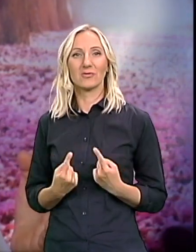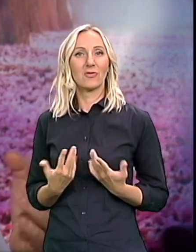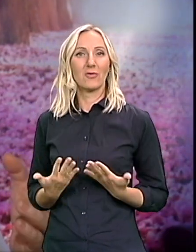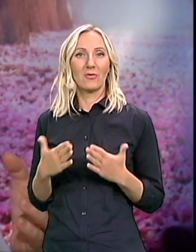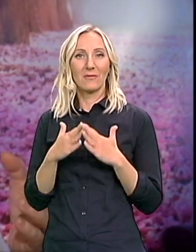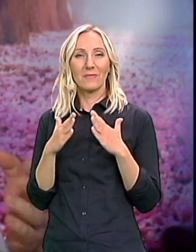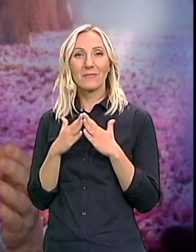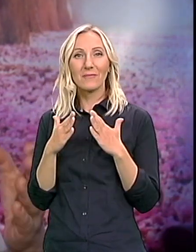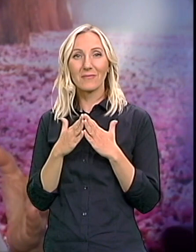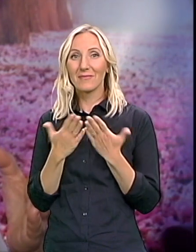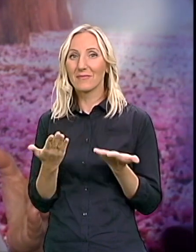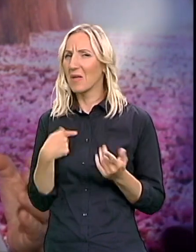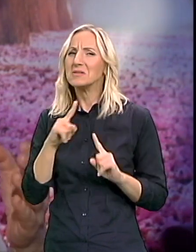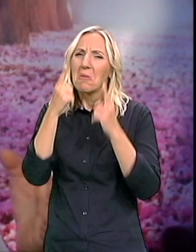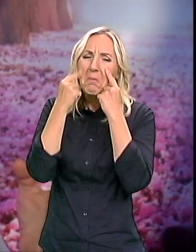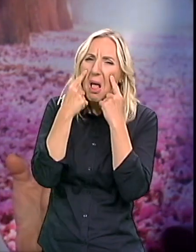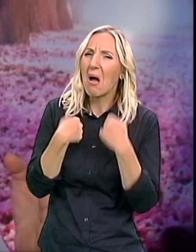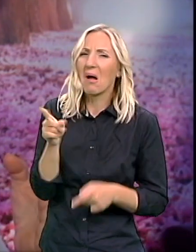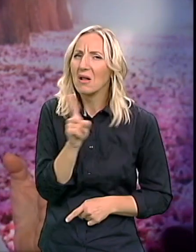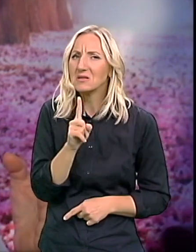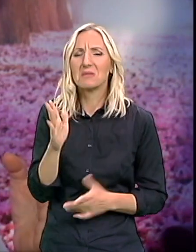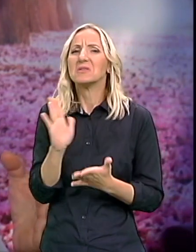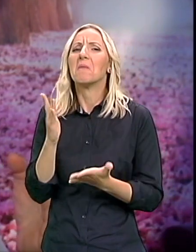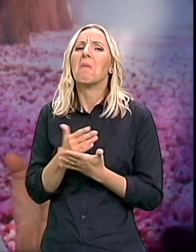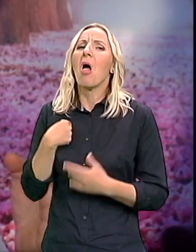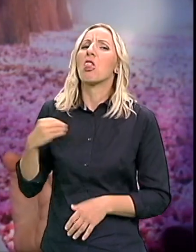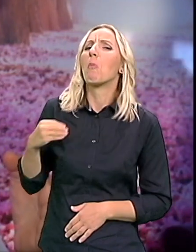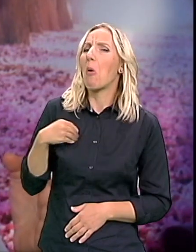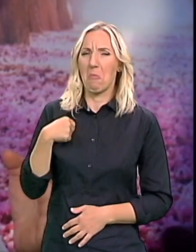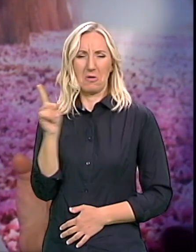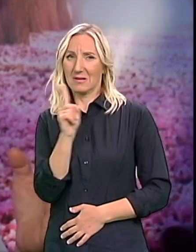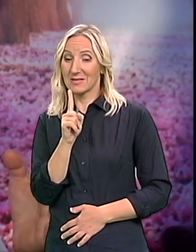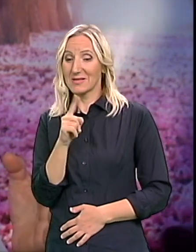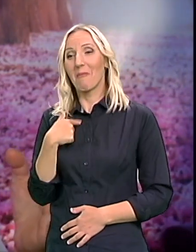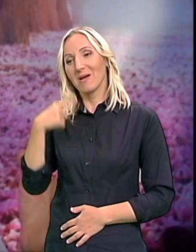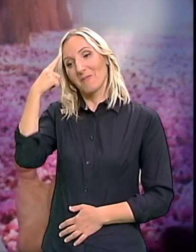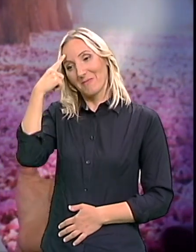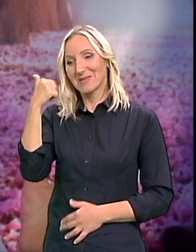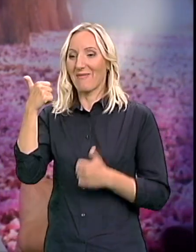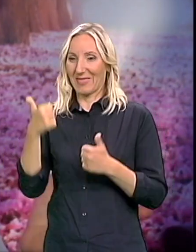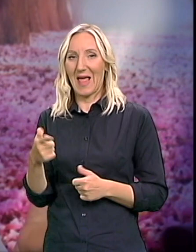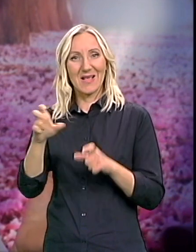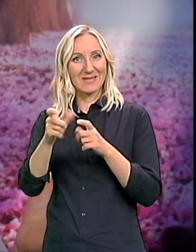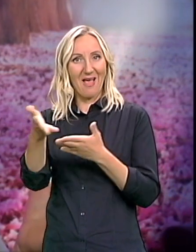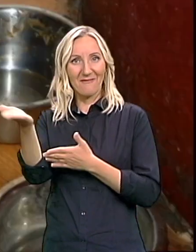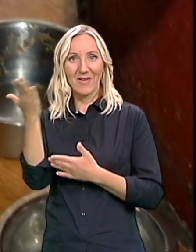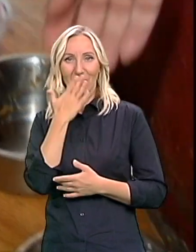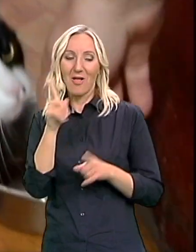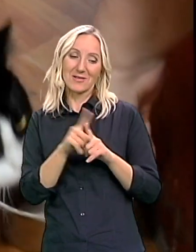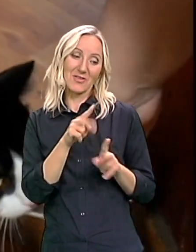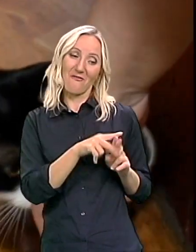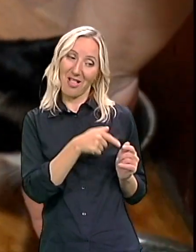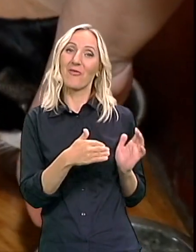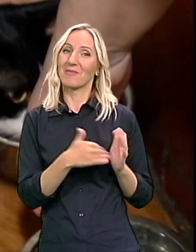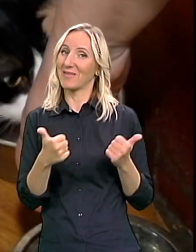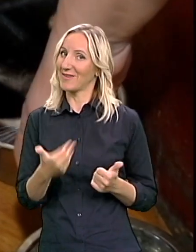Znači Ja nisam plakala Ja nisam bila ljubomorna Ali sam pomisla Danas je dan kad bi Veljko trebao da pojde u školu U